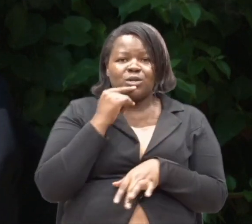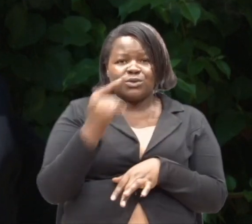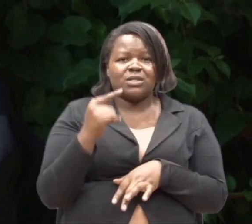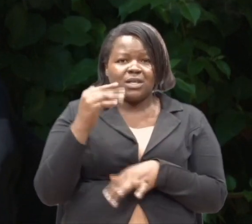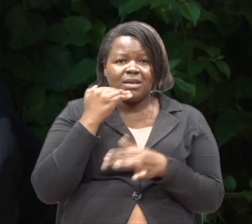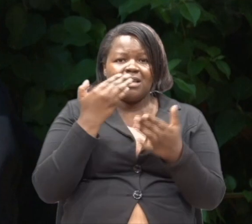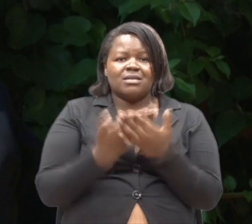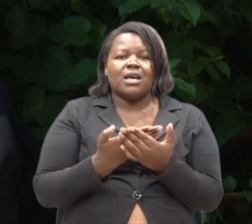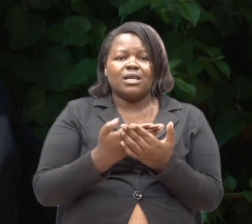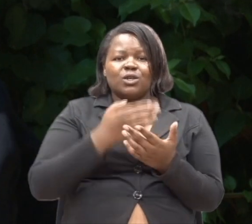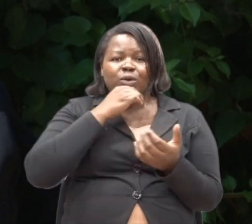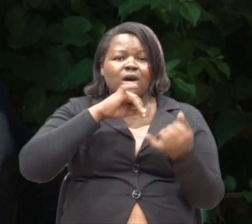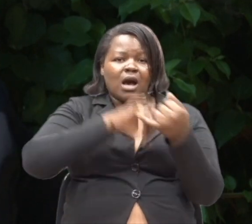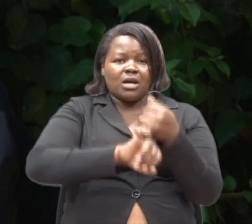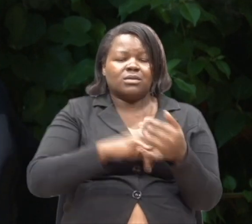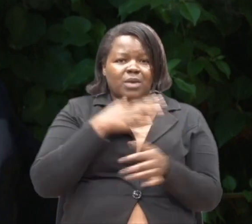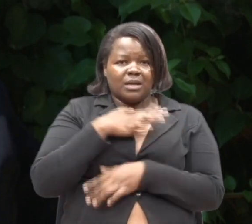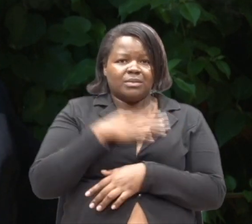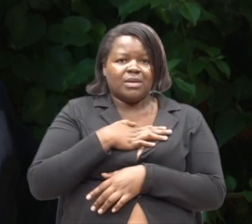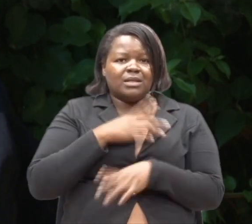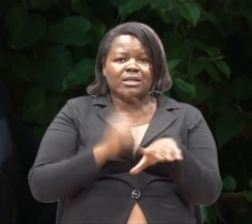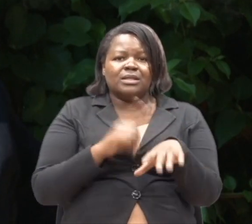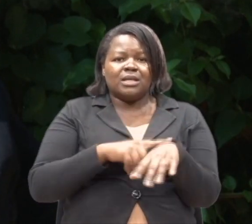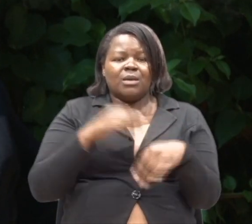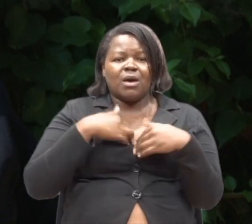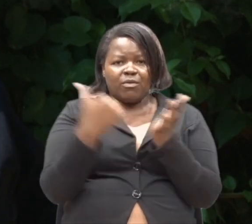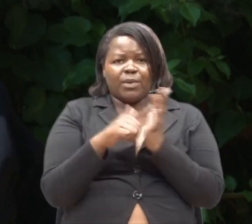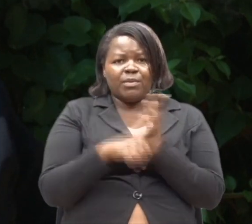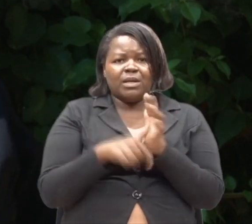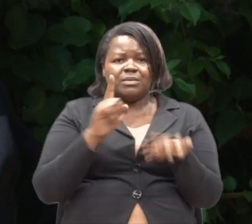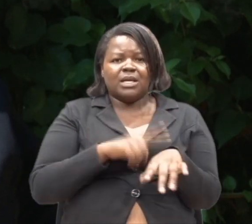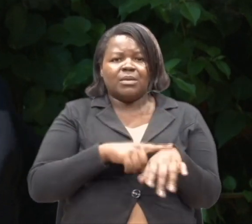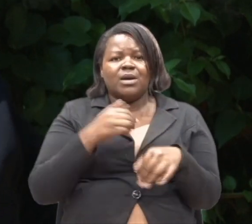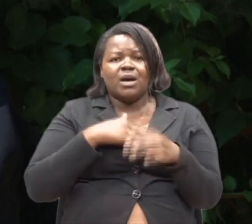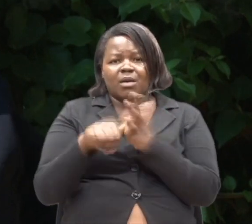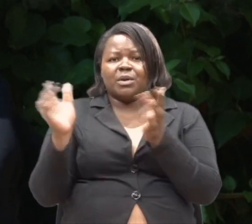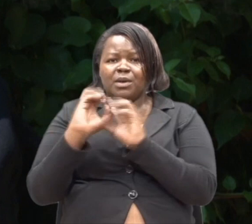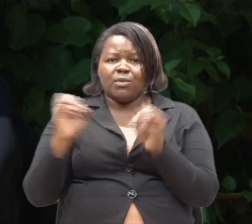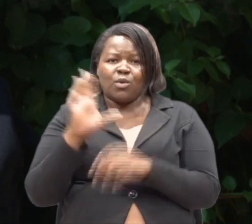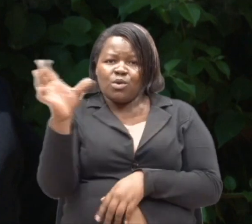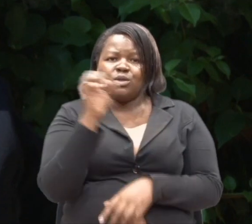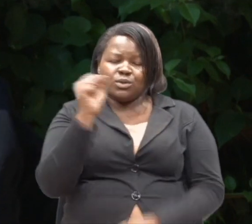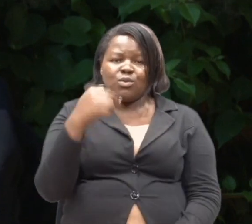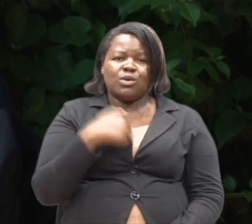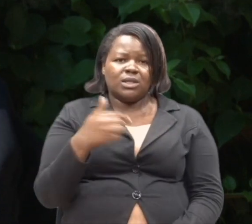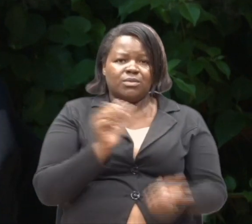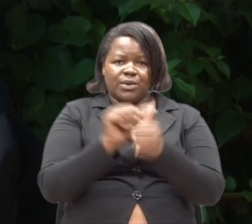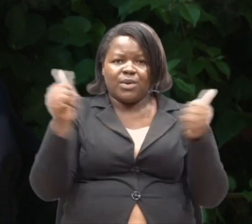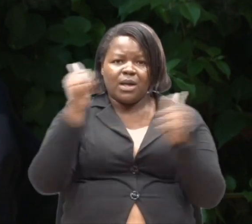kumushukuru mwanangu. Hame tushikia. Ikiwa nashida, ikiwa hakuna shida, ananishikiria.